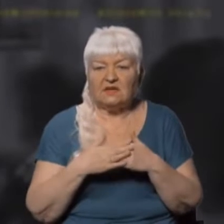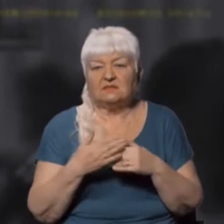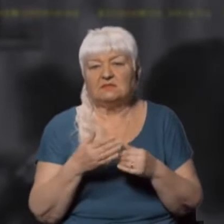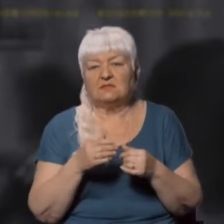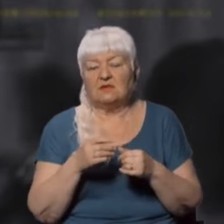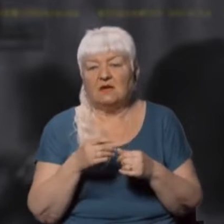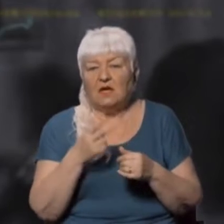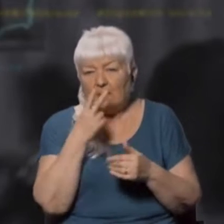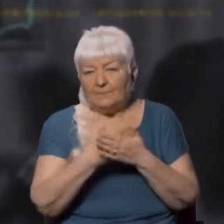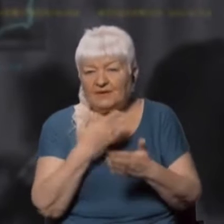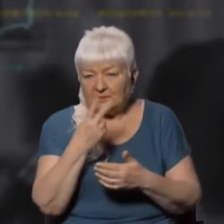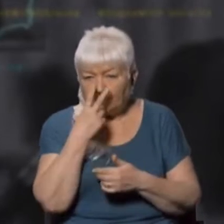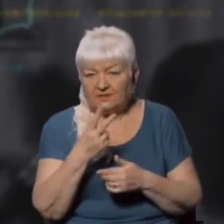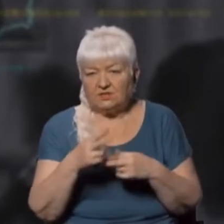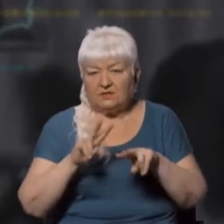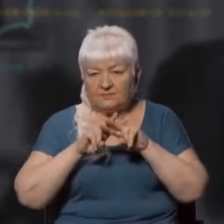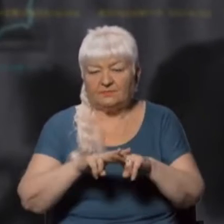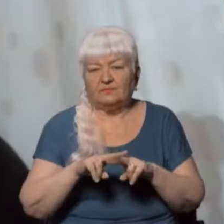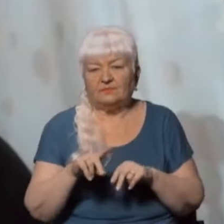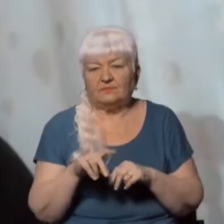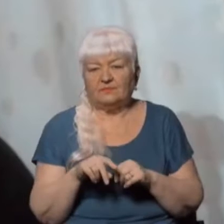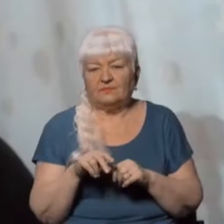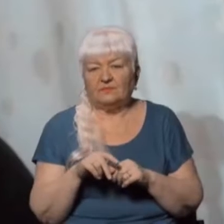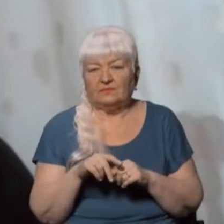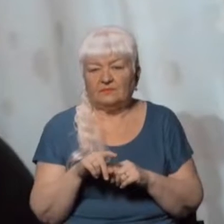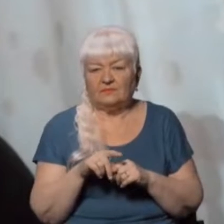передбачають позбавлення волі на строк до 15 років.